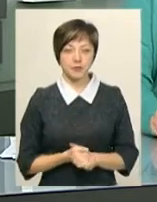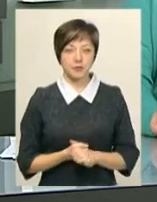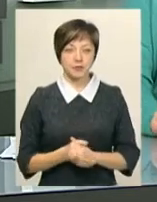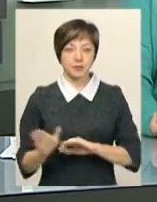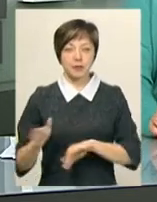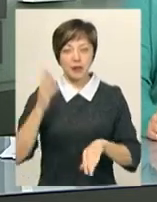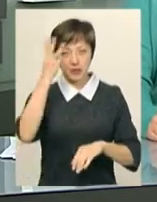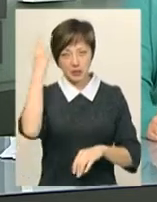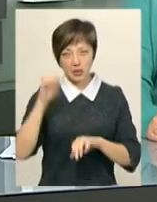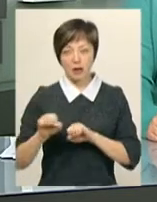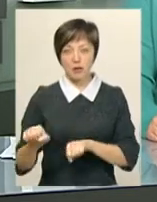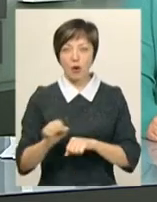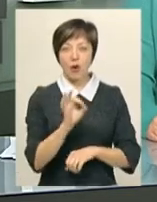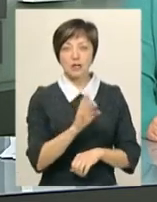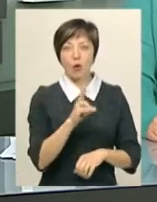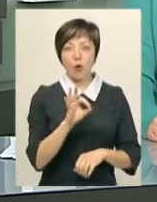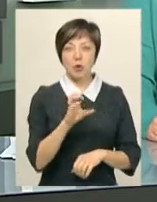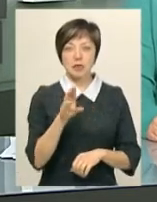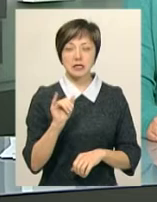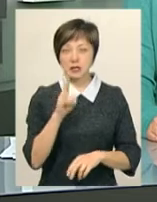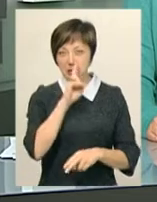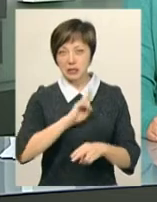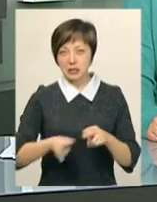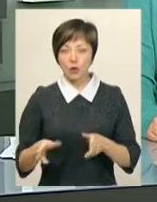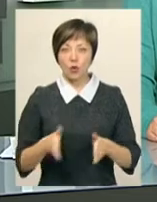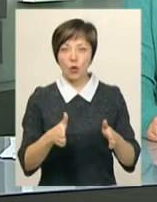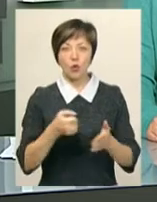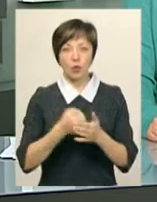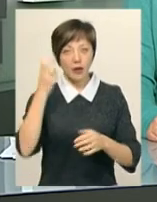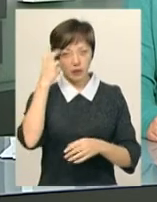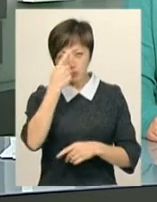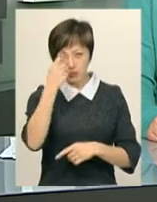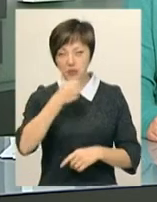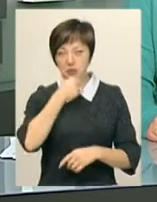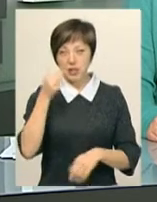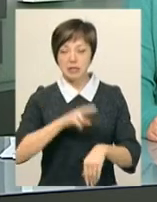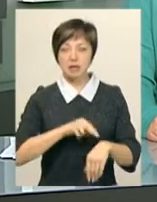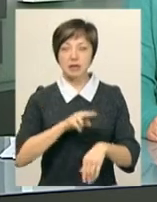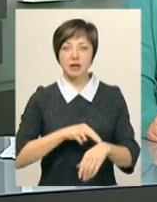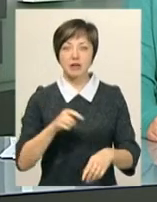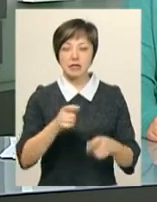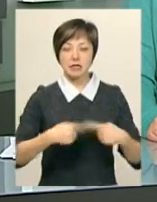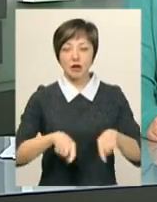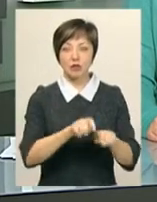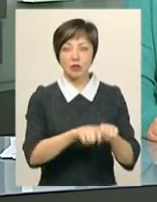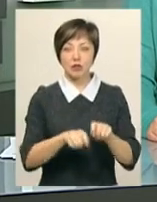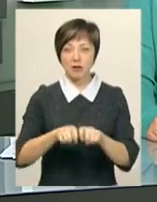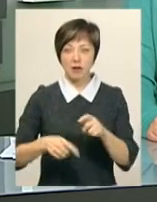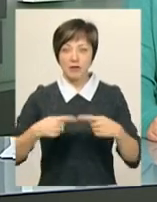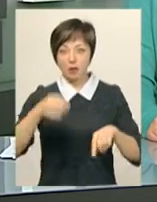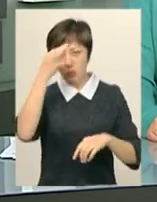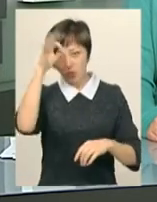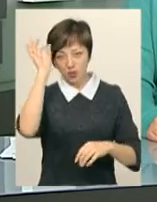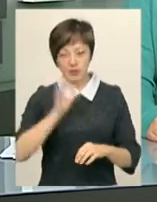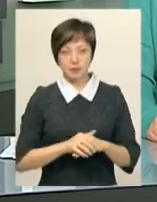Хмельницький адвокат Олександр Костик зник дорогою до Києва. Про це повідомила старший інспектор сектору моніторингу Хмельницького відділу поліції